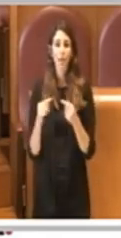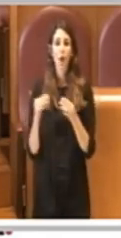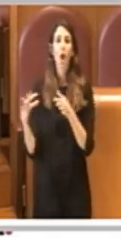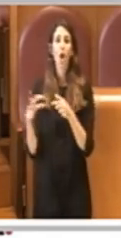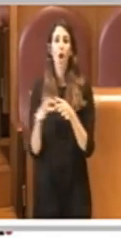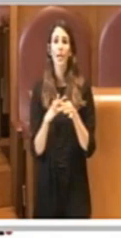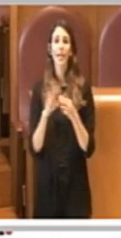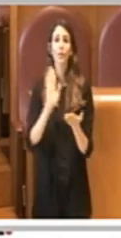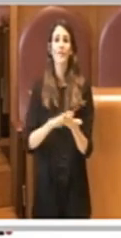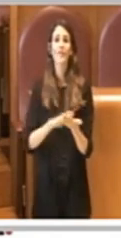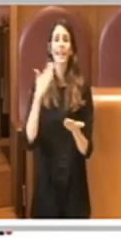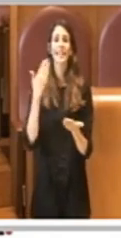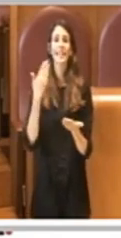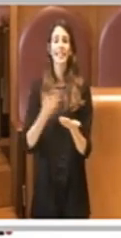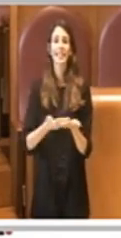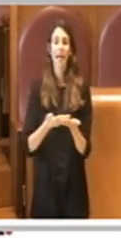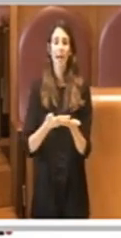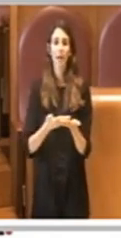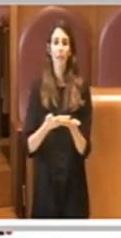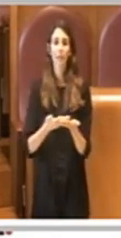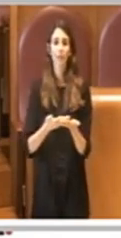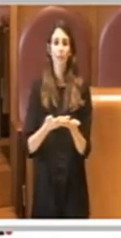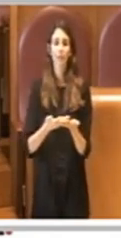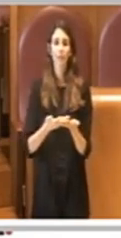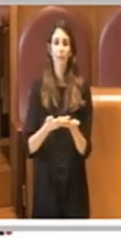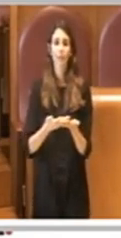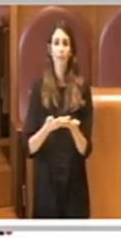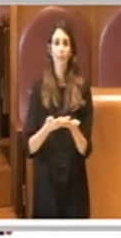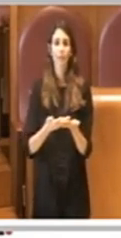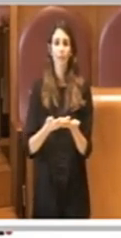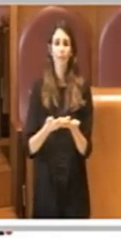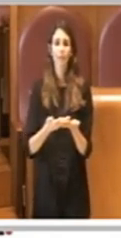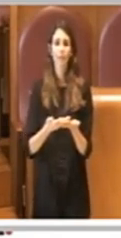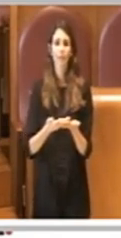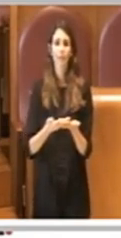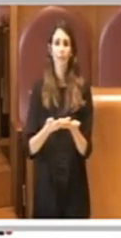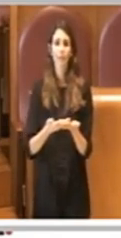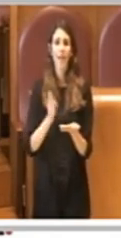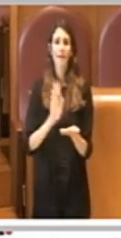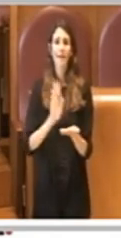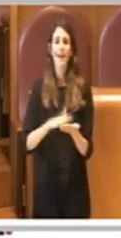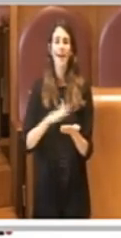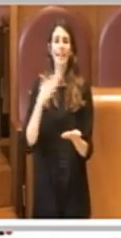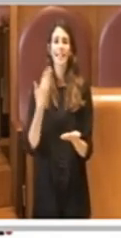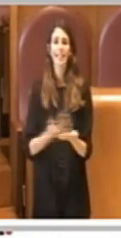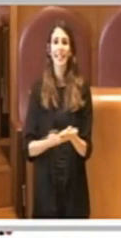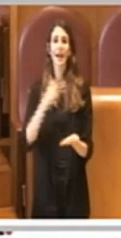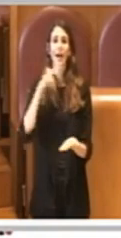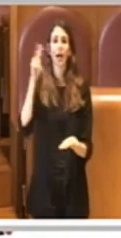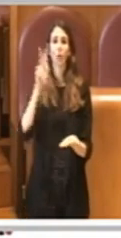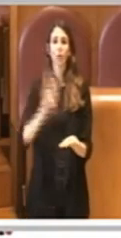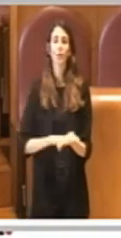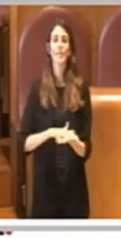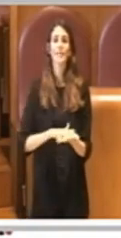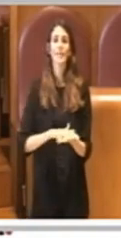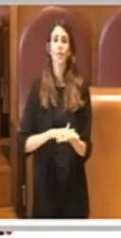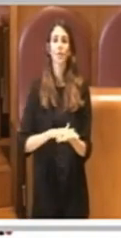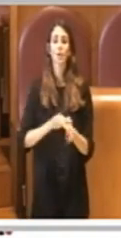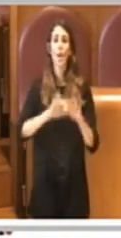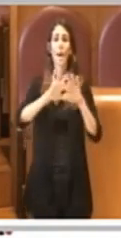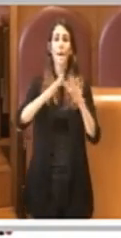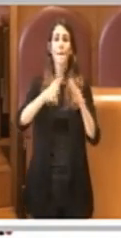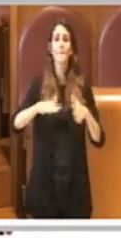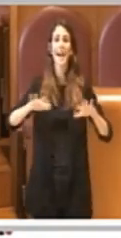'autorizzazione paesaggistica e